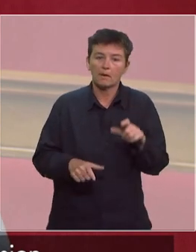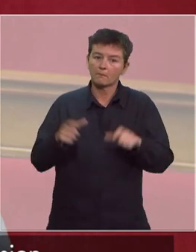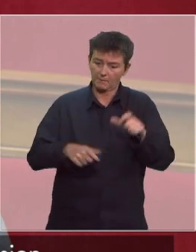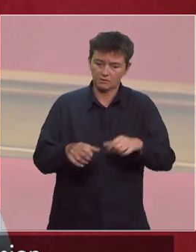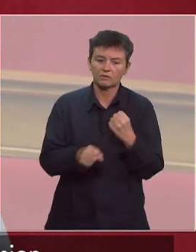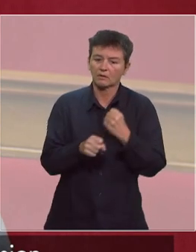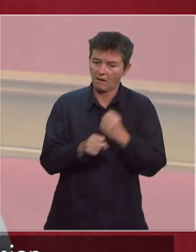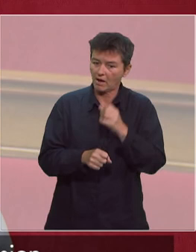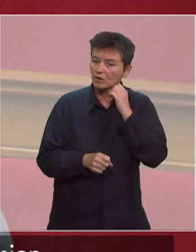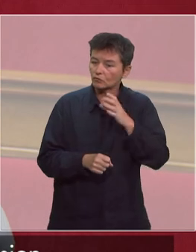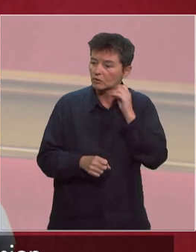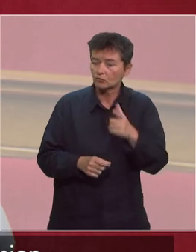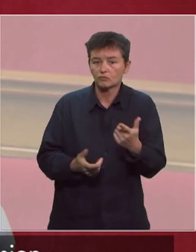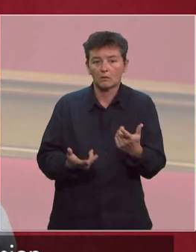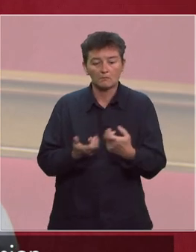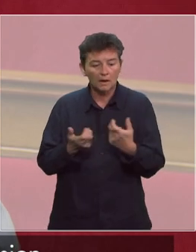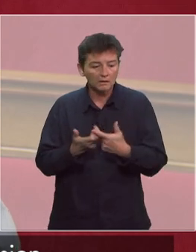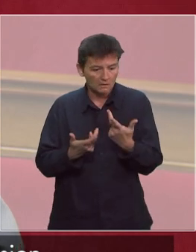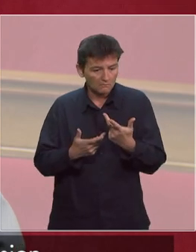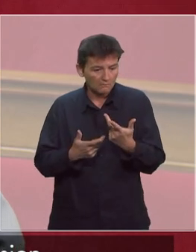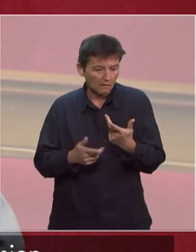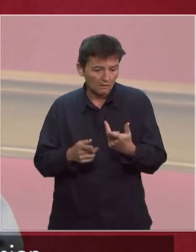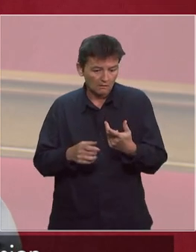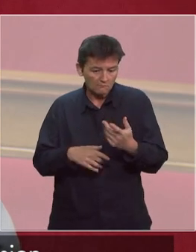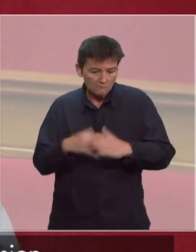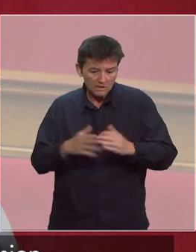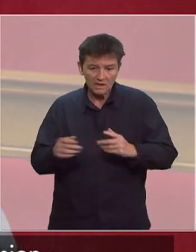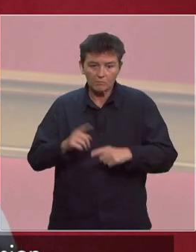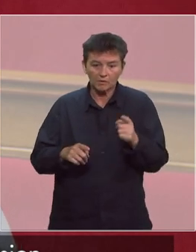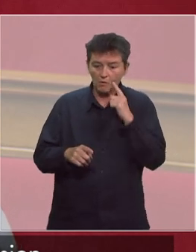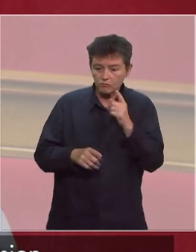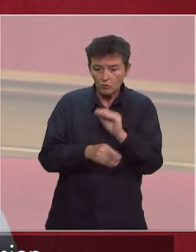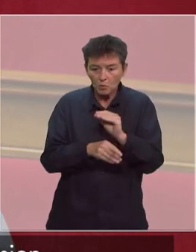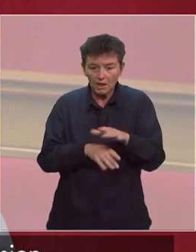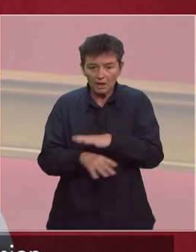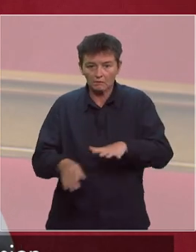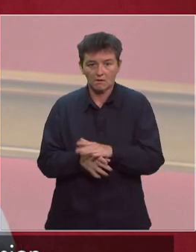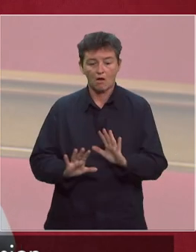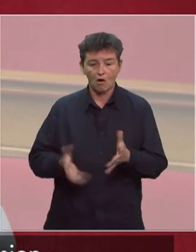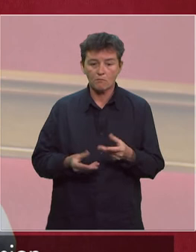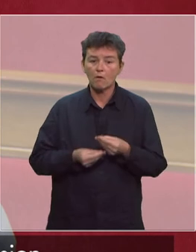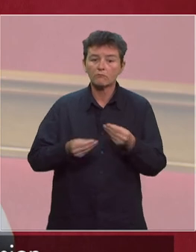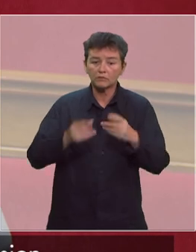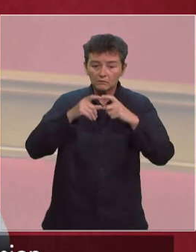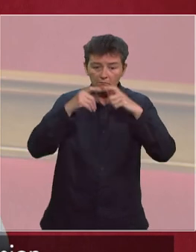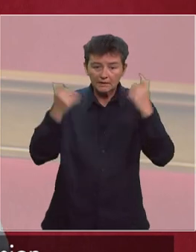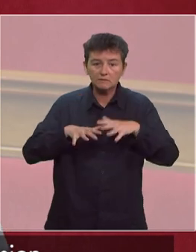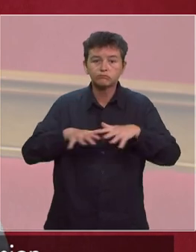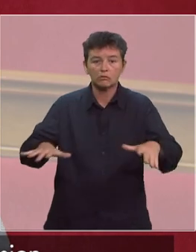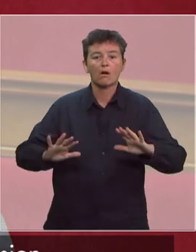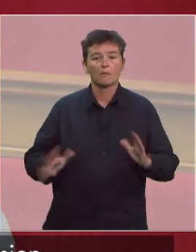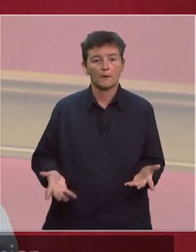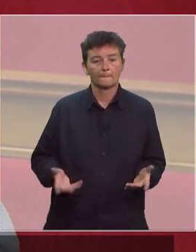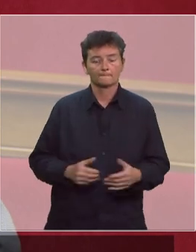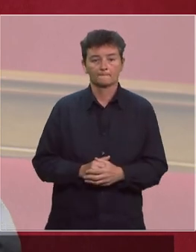au quotidien pour exercer des métiers dont dépend la nation, comment comptez-vous équiper les Français en masques et surtout dès aujourd'hui